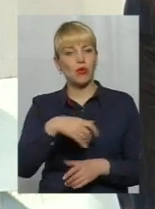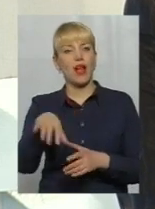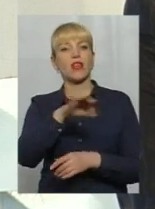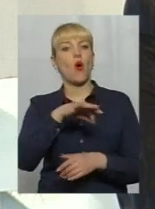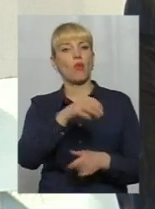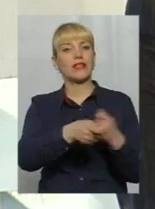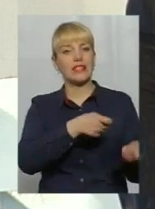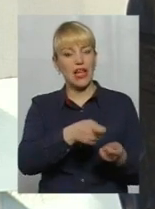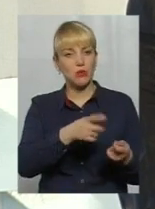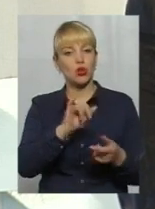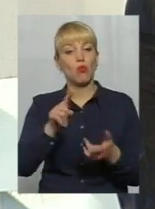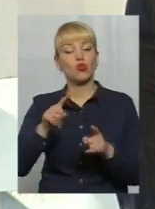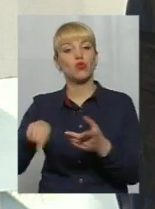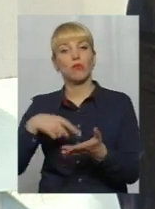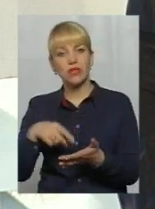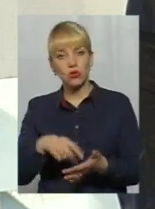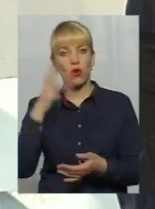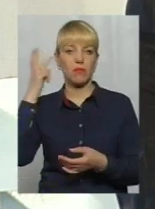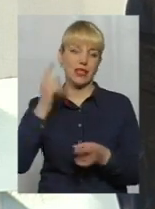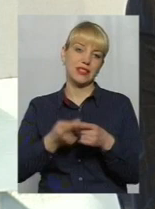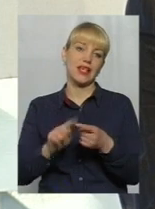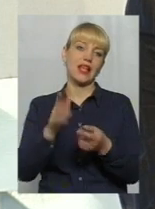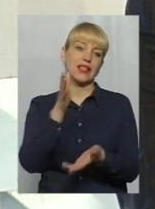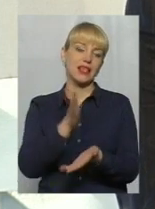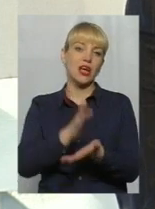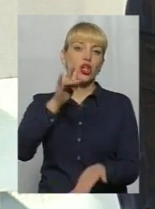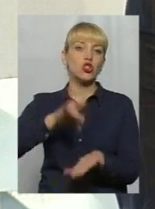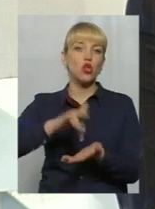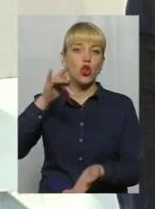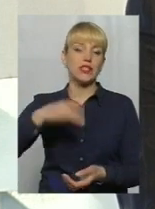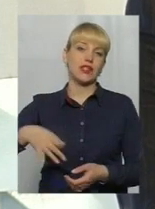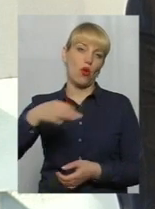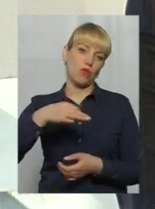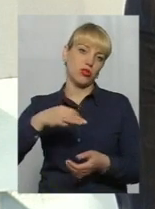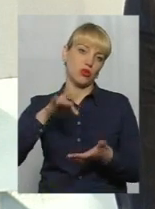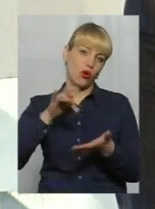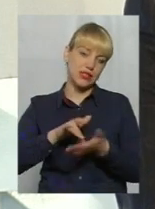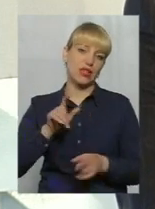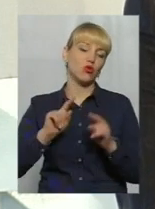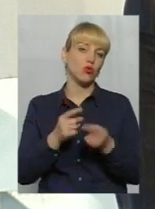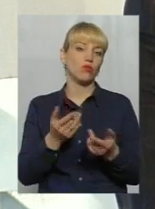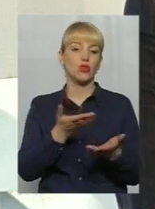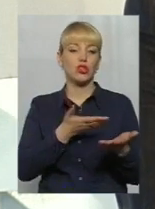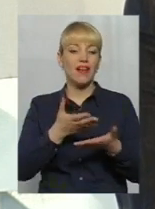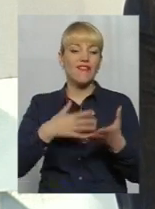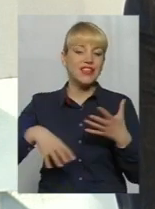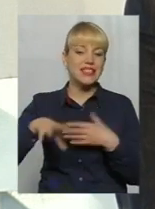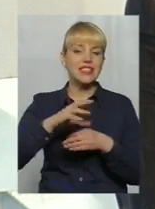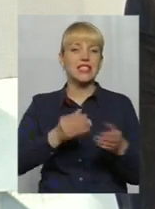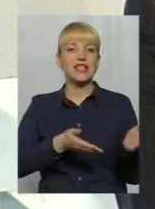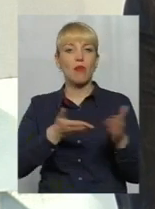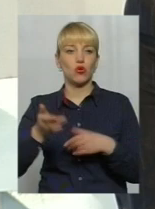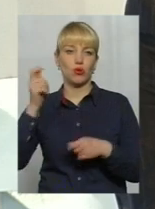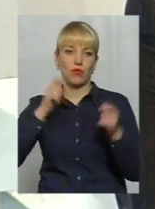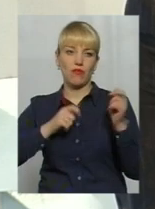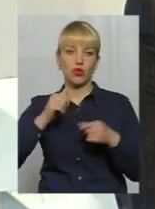адміністрація, тому що місто Хмельницьке – це є все ж таки столицю обласного центру. Тому ми всіх запрошуємо на форум і хочемо,